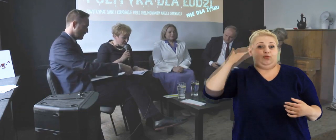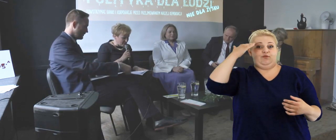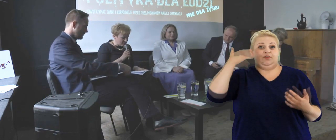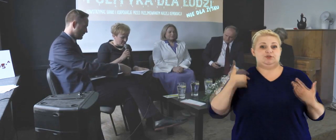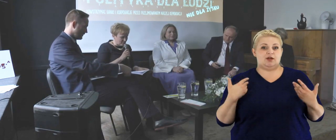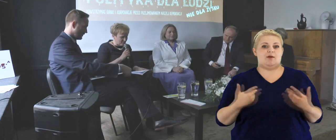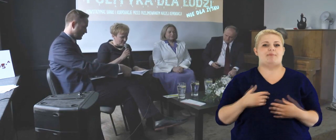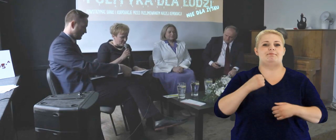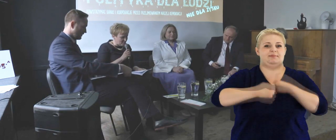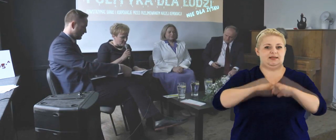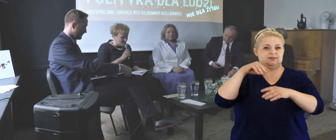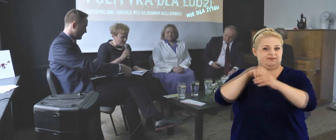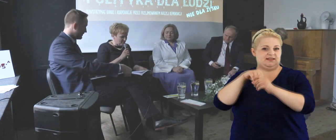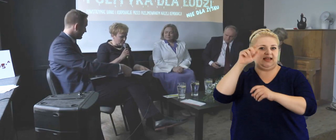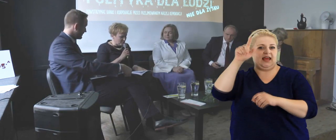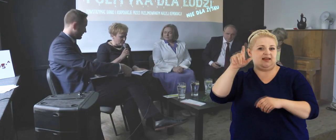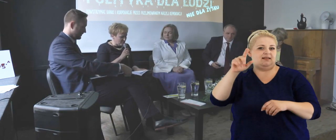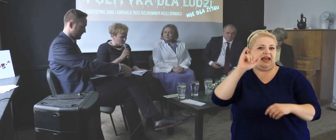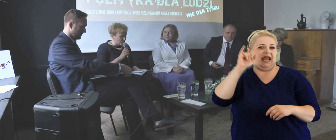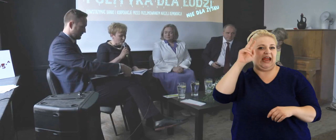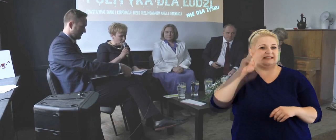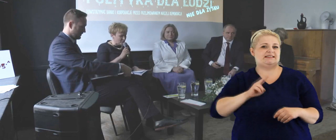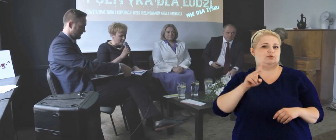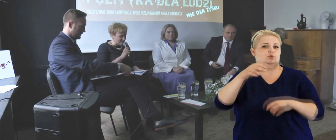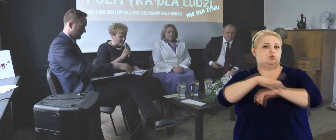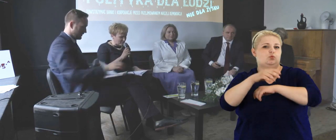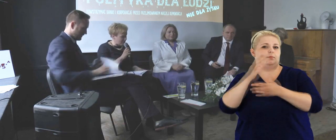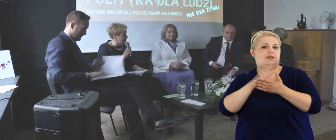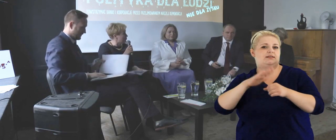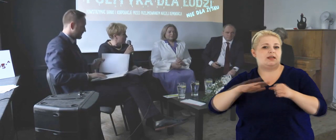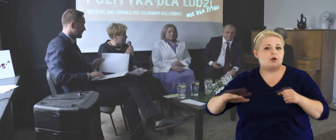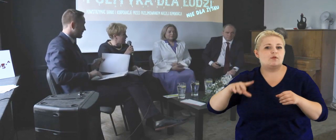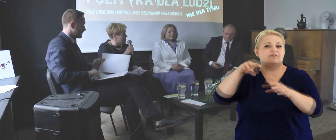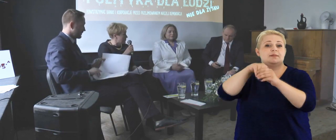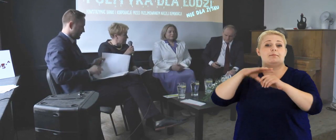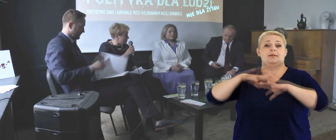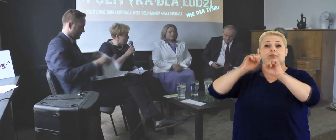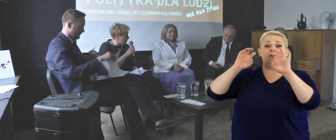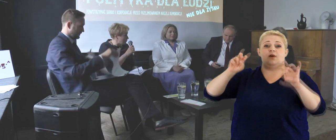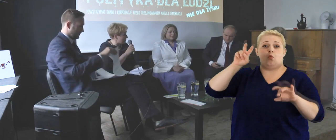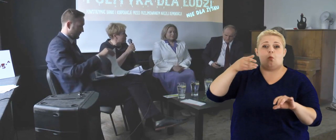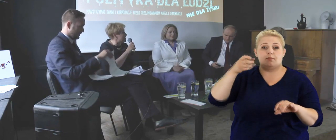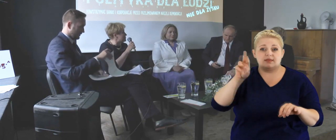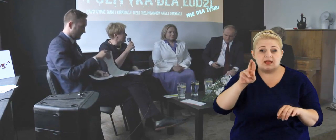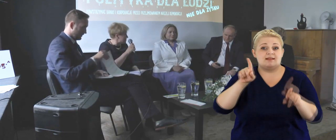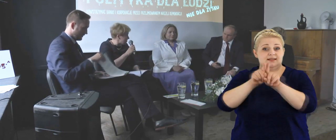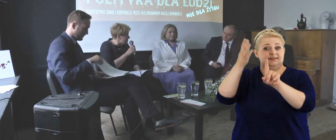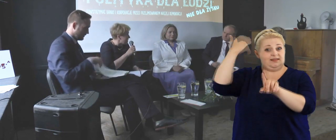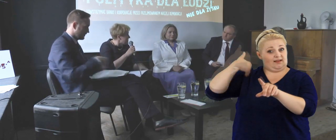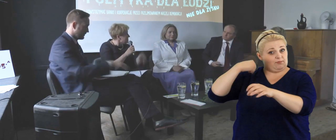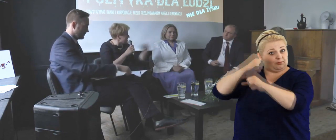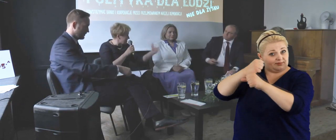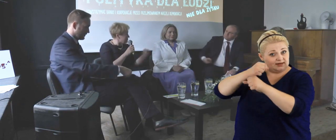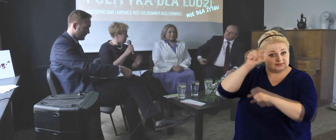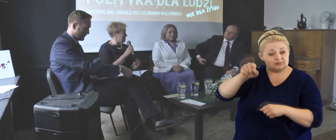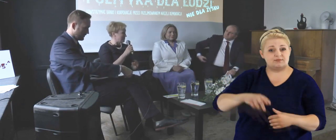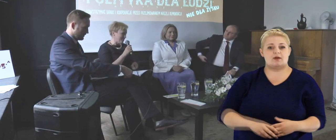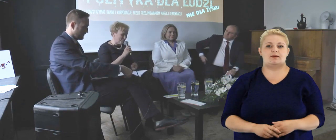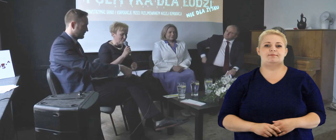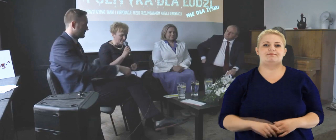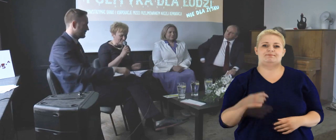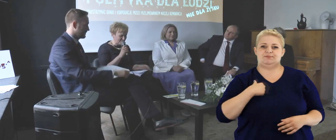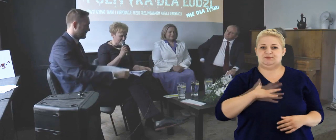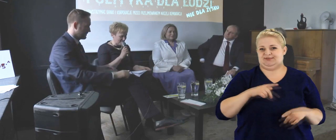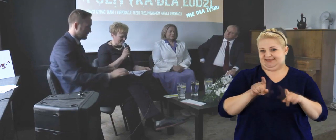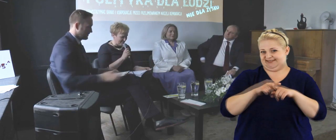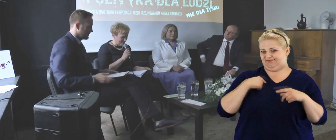Tym bardziej, jak się dowiedziałam, że pracuję w Instytucie Studiów Międzynarodowych, w którym Pani profesor Danuta Hibner pracowała, zanim tam